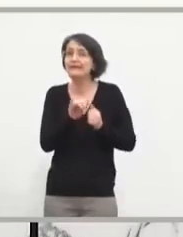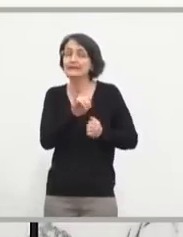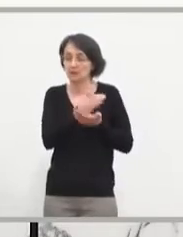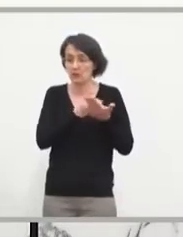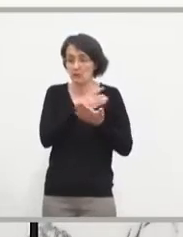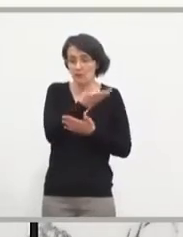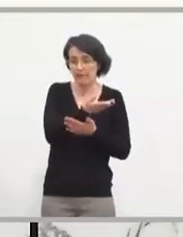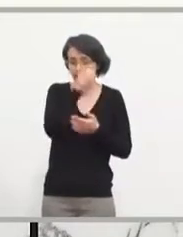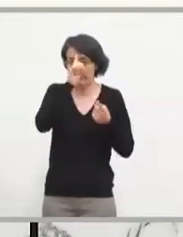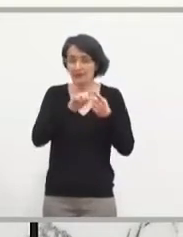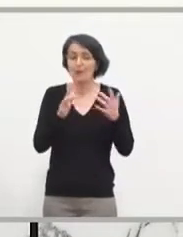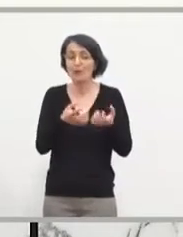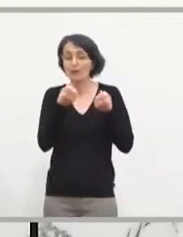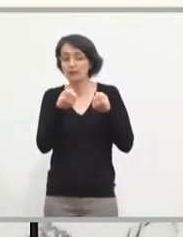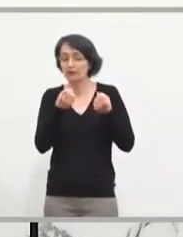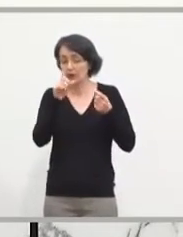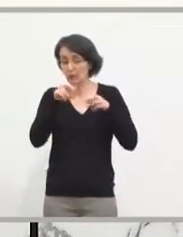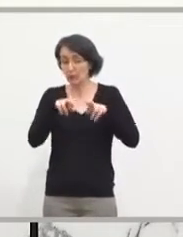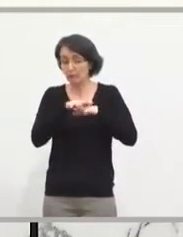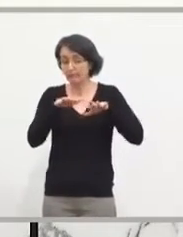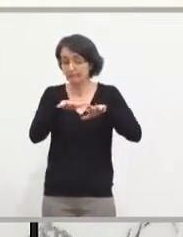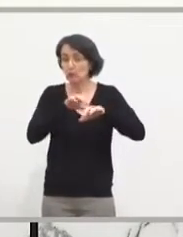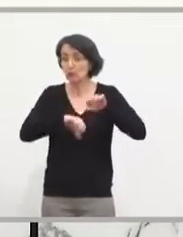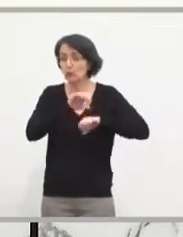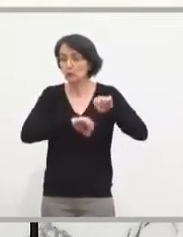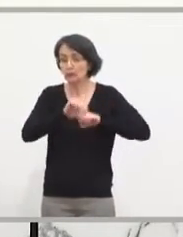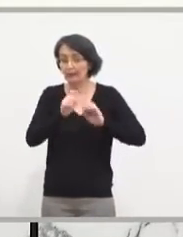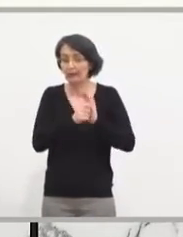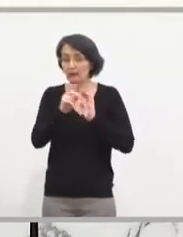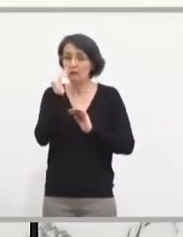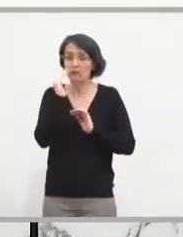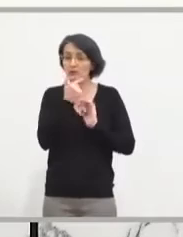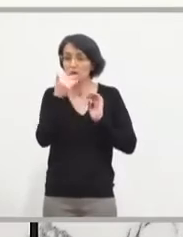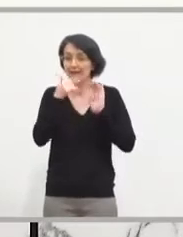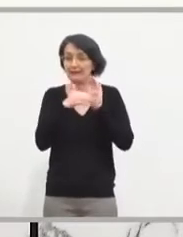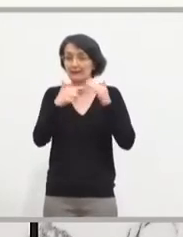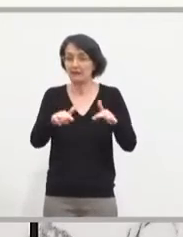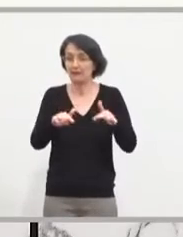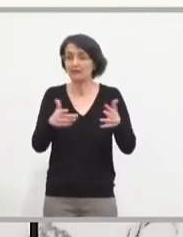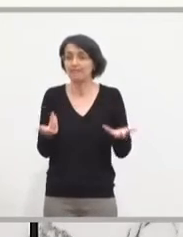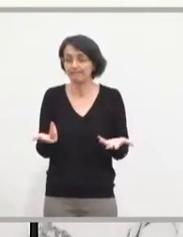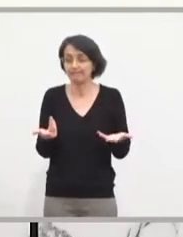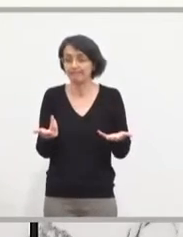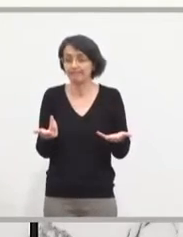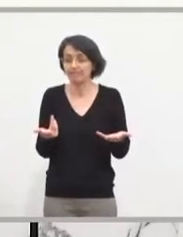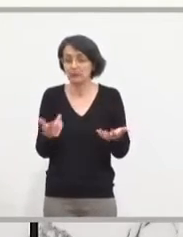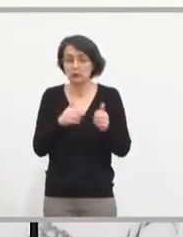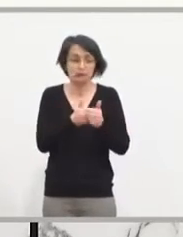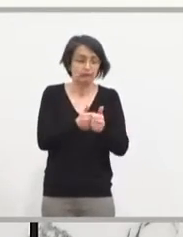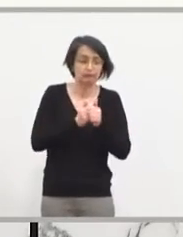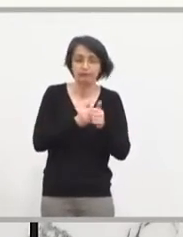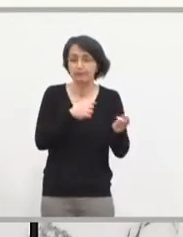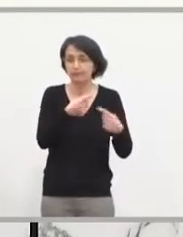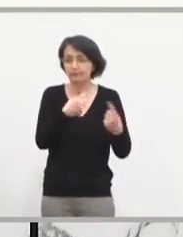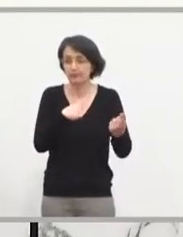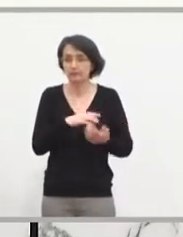quant au transfert des compétences voiries au 1er janvier 2017. Oui ? Juste un mot,